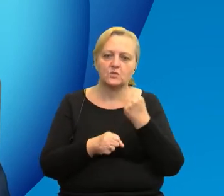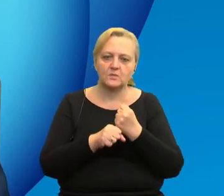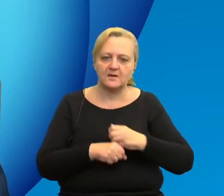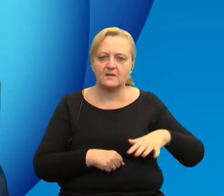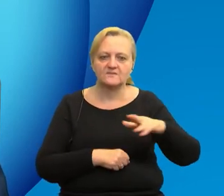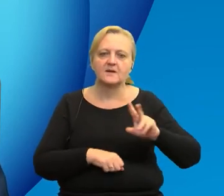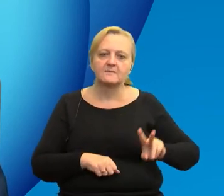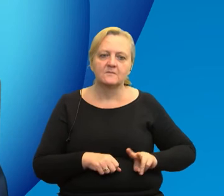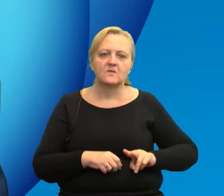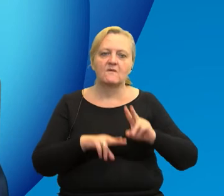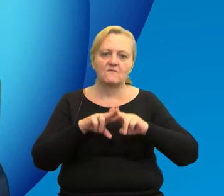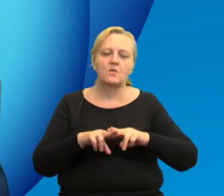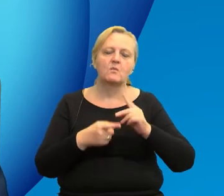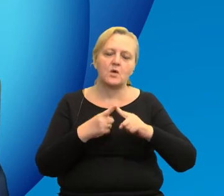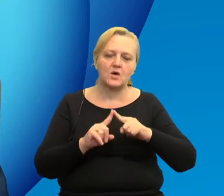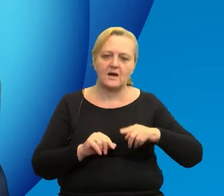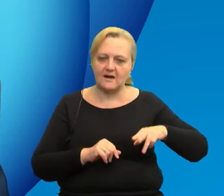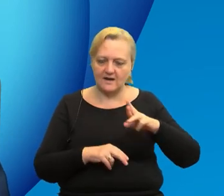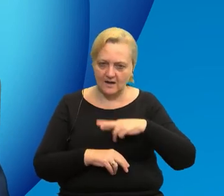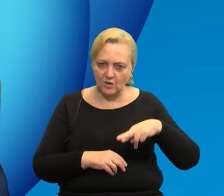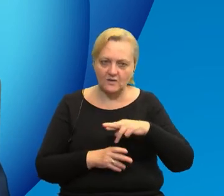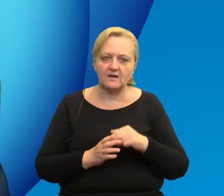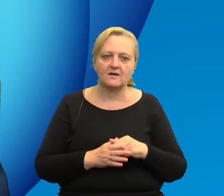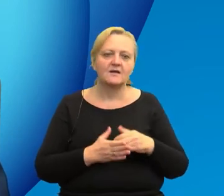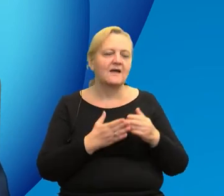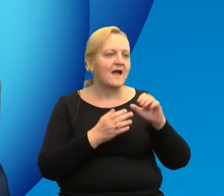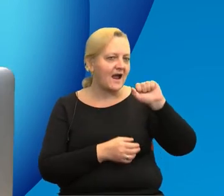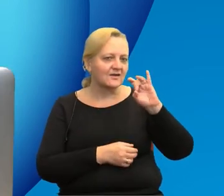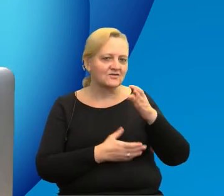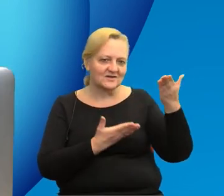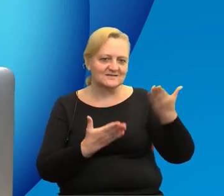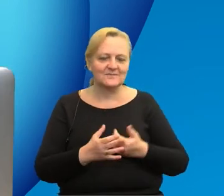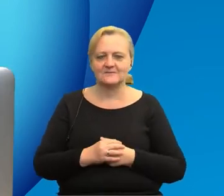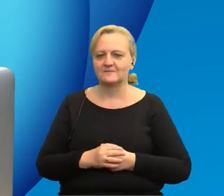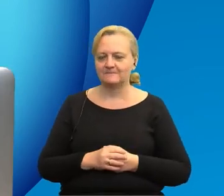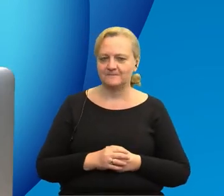terytorialnej w Ministerstwie Funduszy i Polityki Regionalnej. Agnieszko, zapraszam.